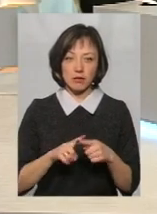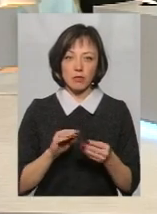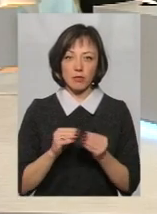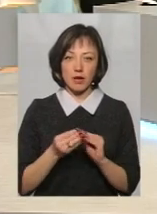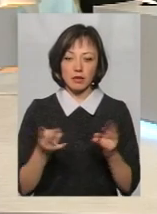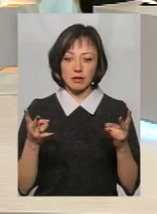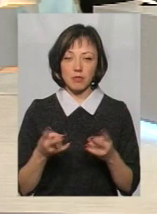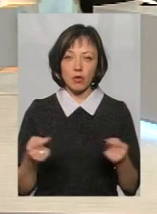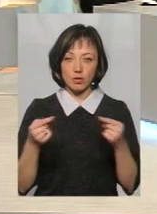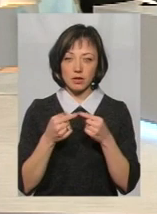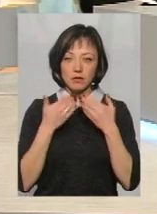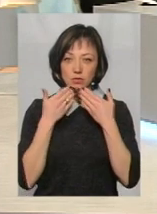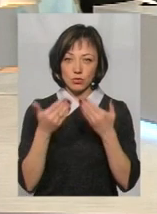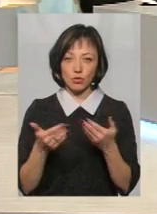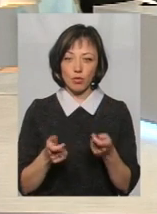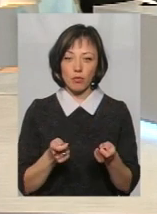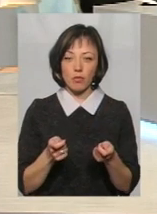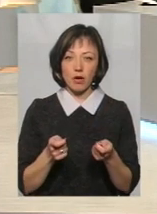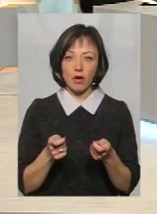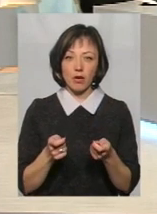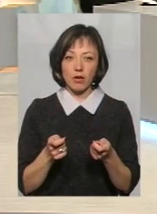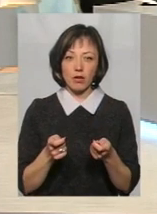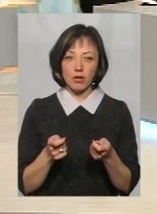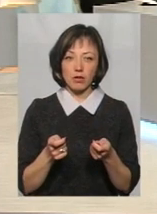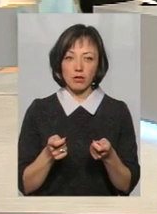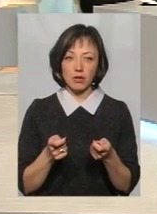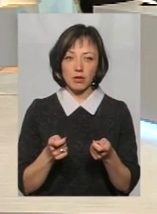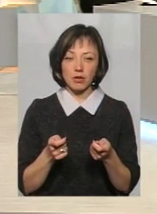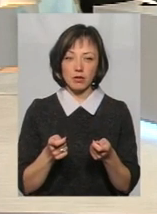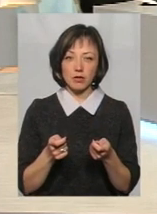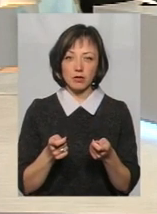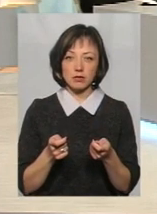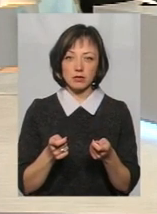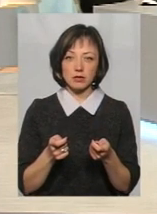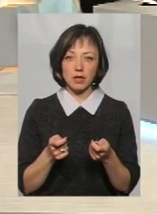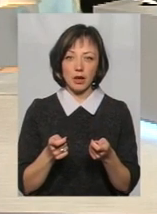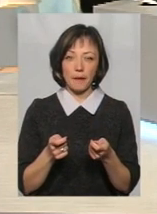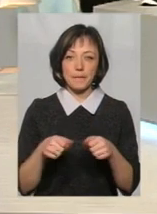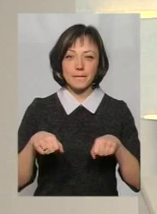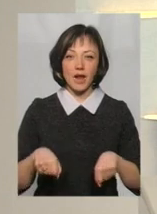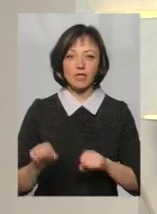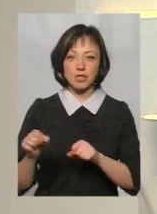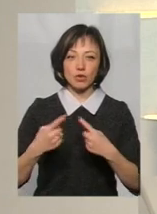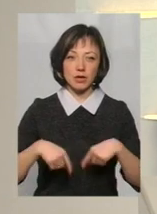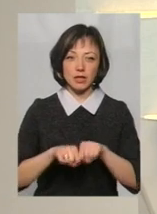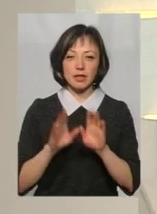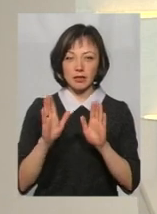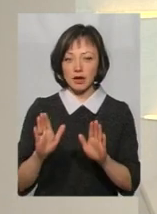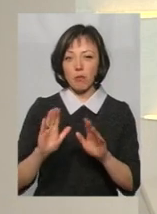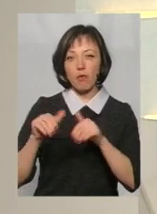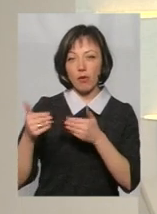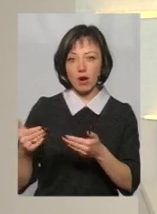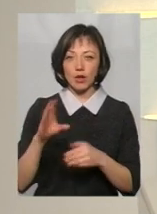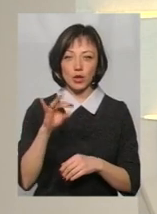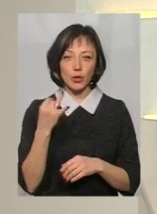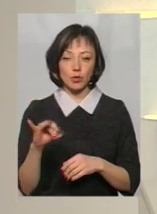проблеми треба конкретно звернутися до правозахисних організацій. Ну, пан Олеже, ви можете там порадити